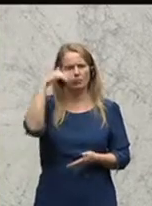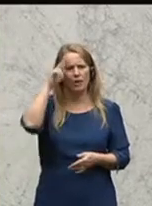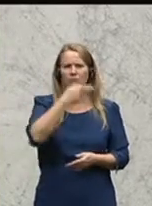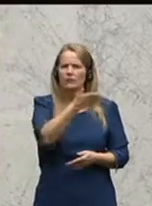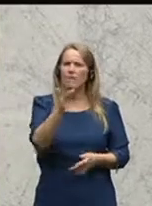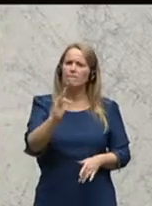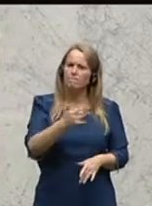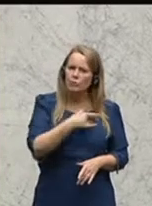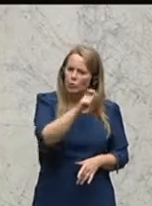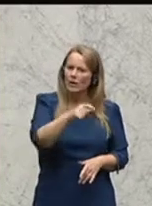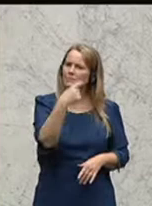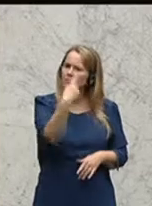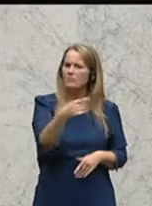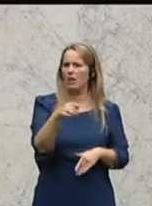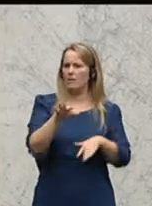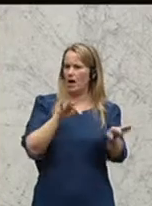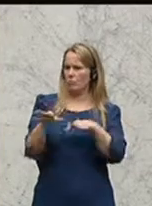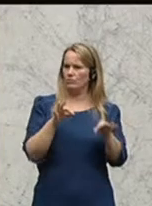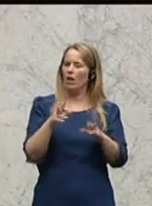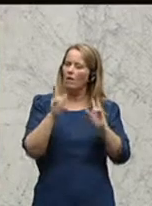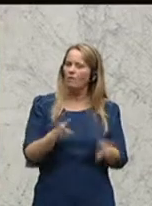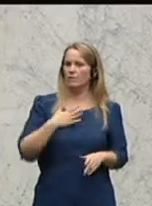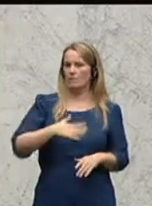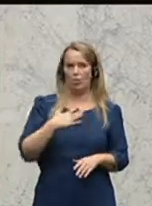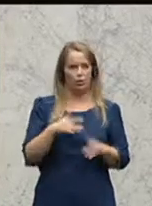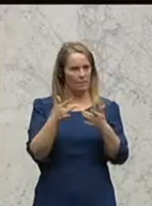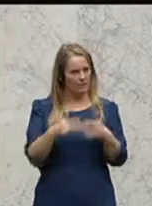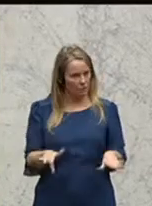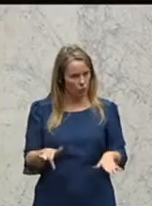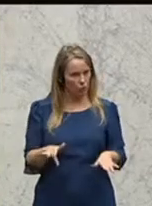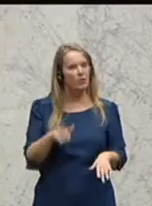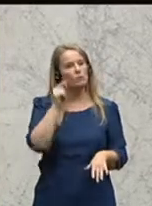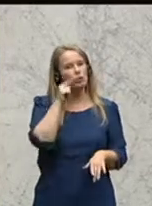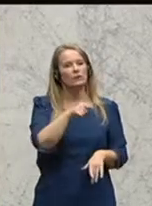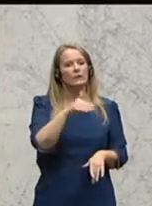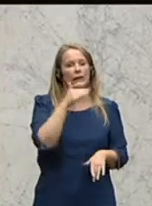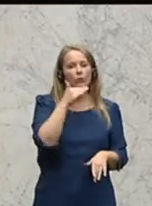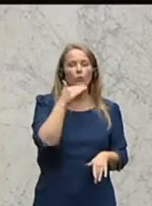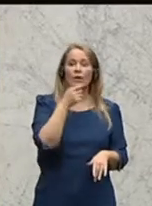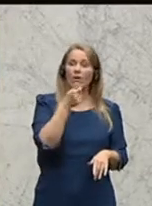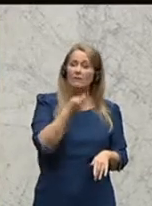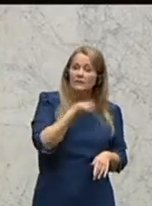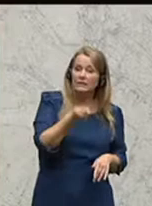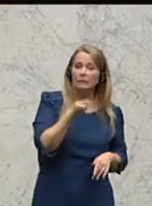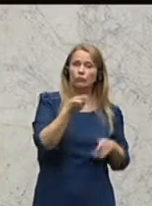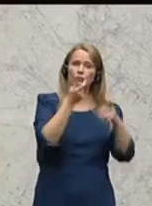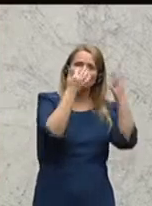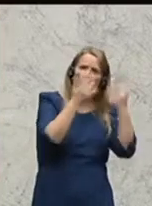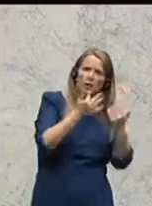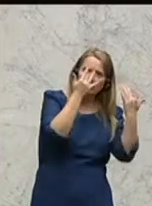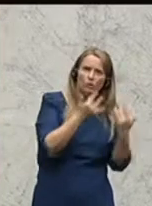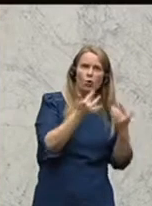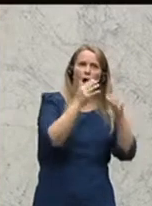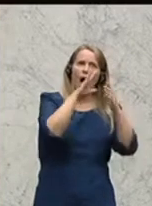Bürgern verstärkte Auswahl, wann sie in Pension gehen wollen, bei entsprechenden versicherungsmathematischen Zu- oder Abschlägen,